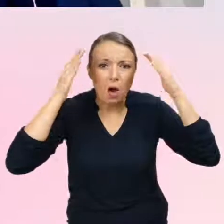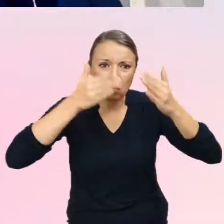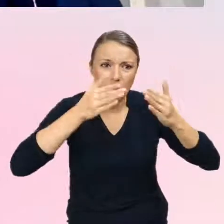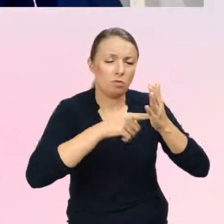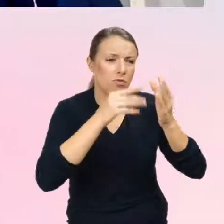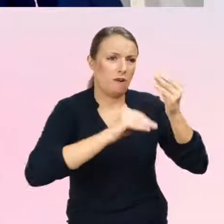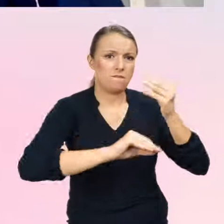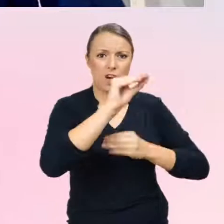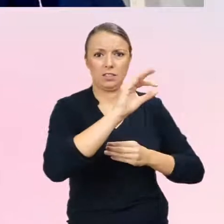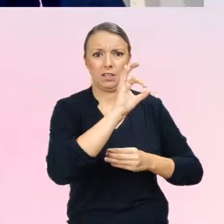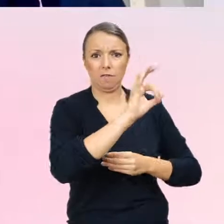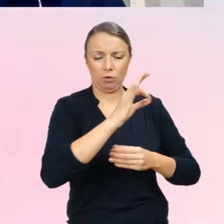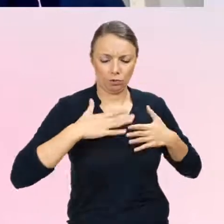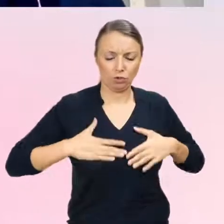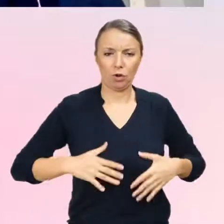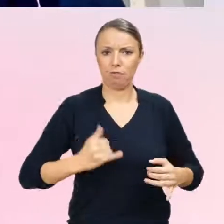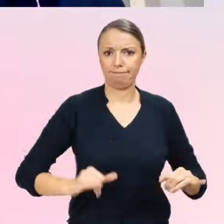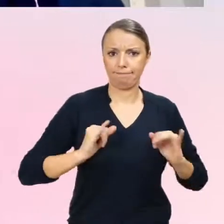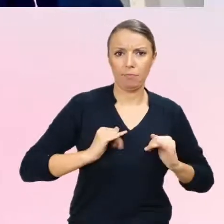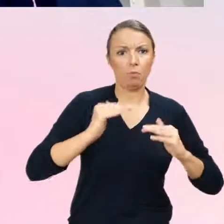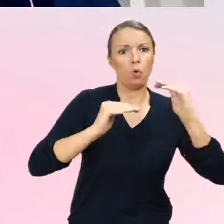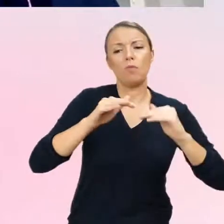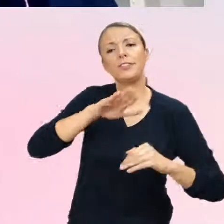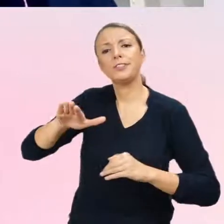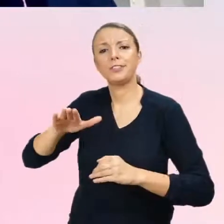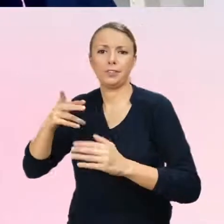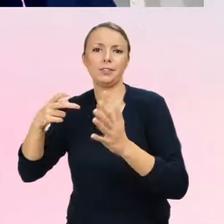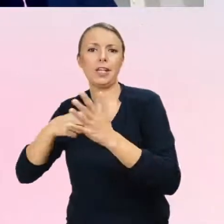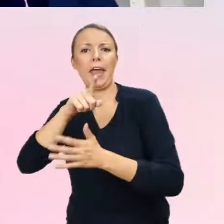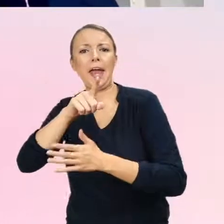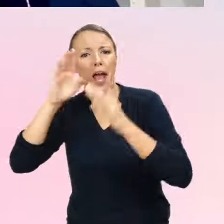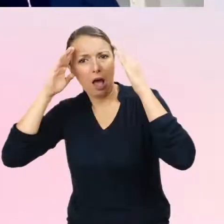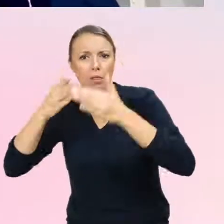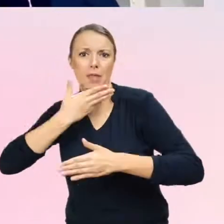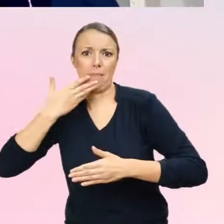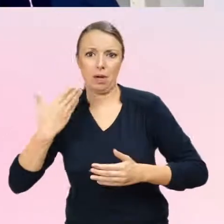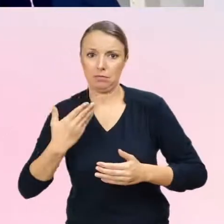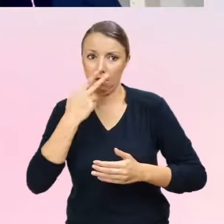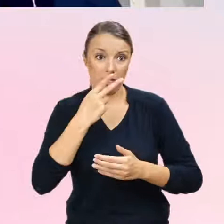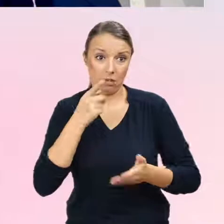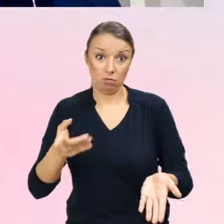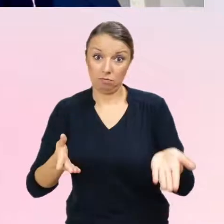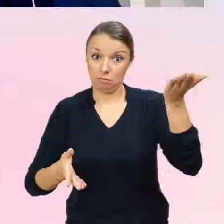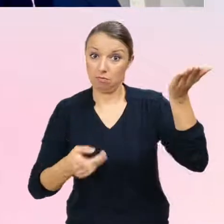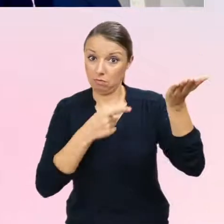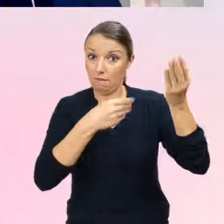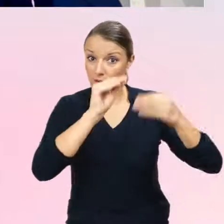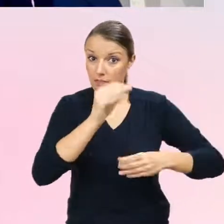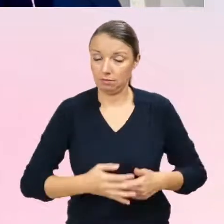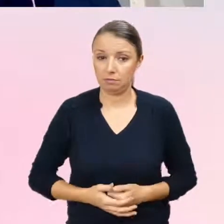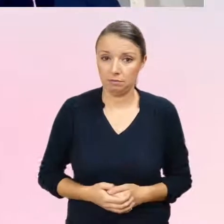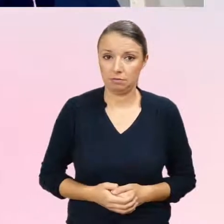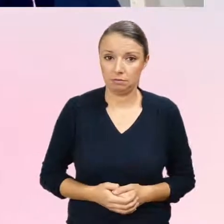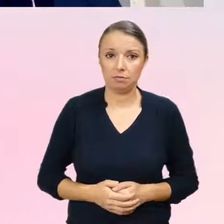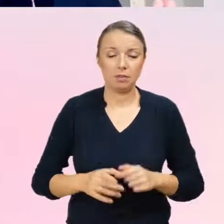bez takich cech. Czyli tutaj mamy taką kwestię, że nie